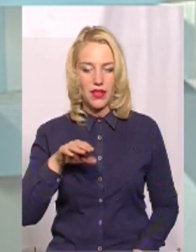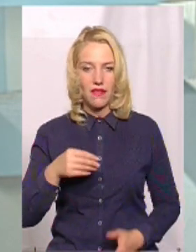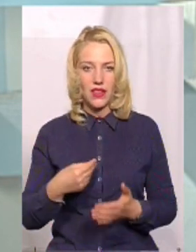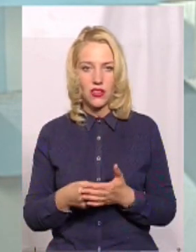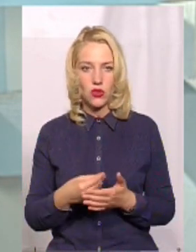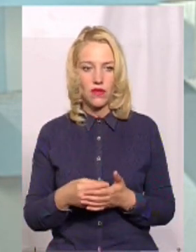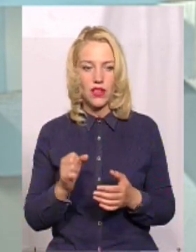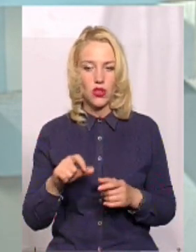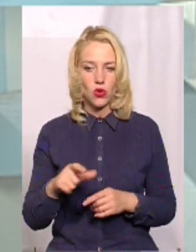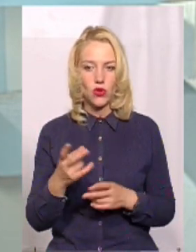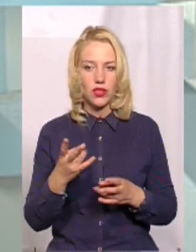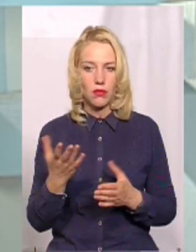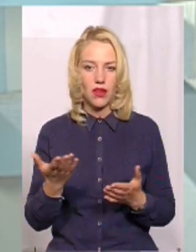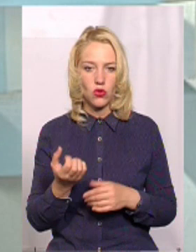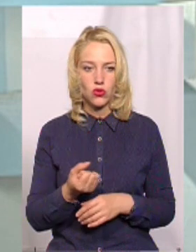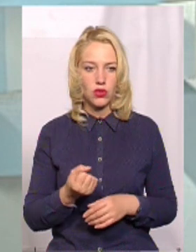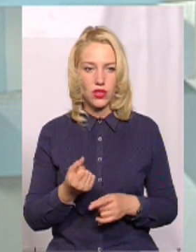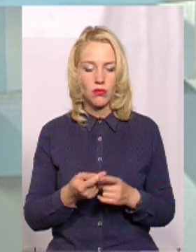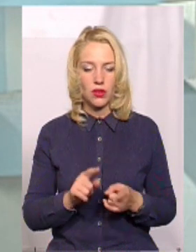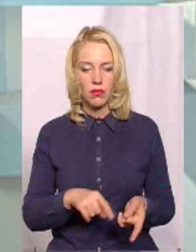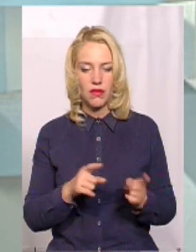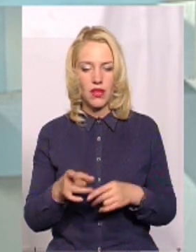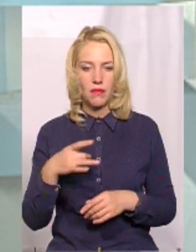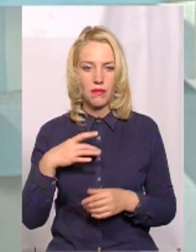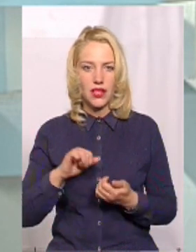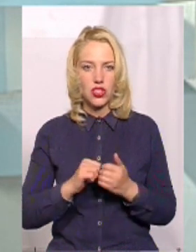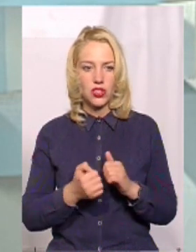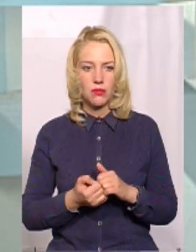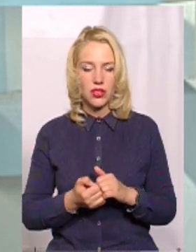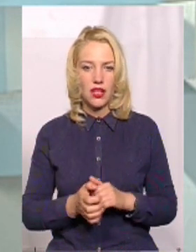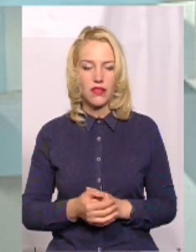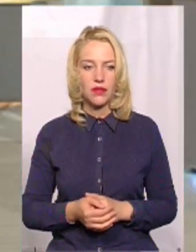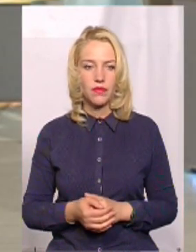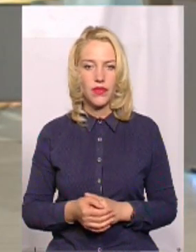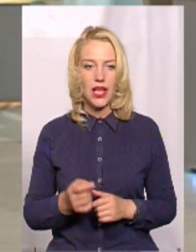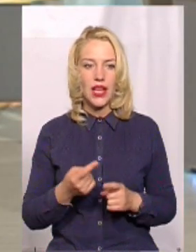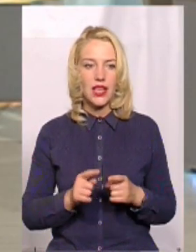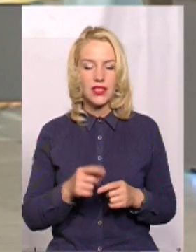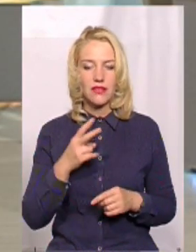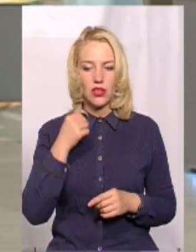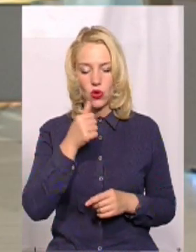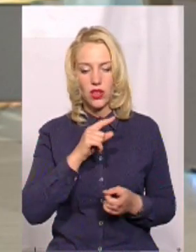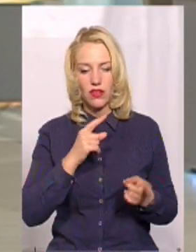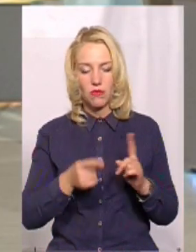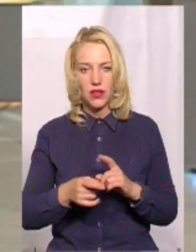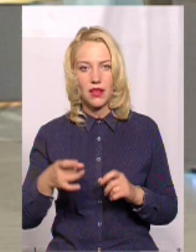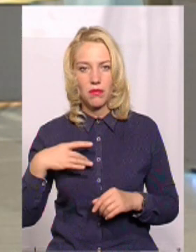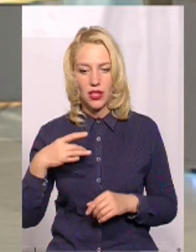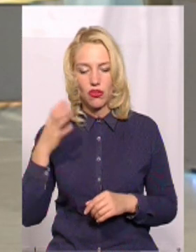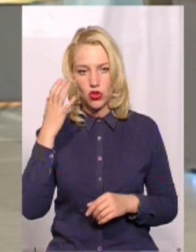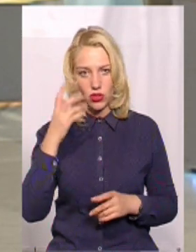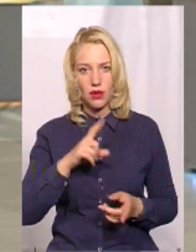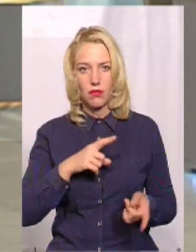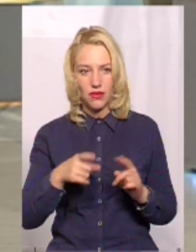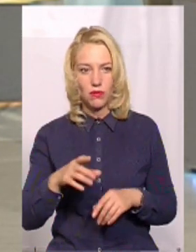дорогу треба якось утримувати, то переводили її в біло-щебеневі і зверху... А скажіть, за ці два роки навпаки, із білого в чорний переводили?